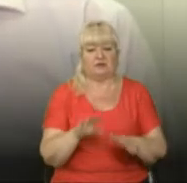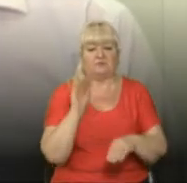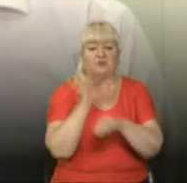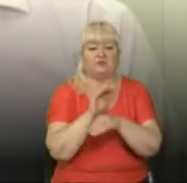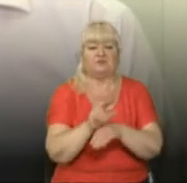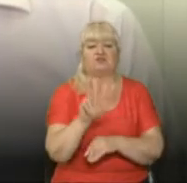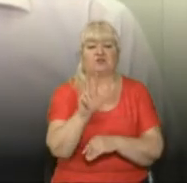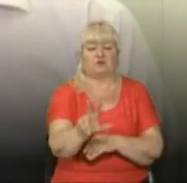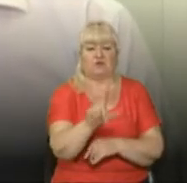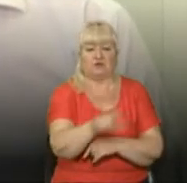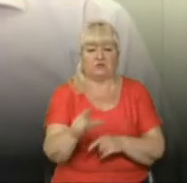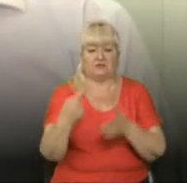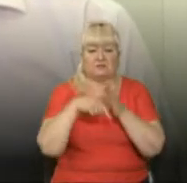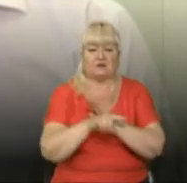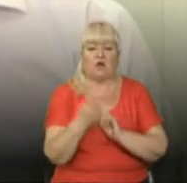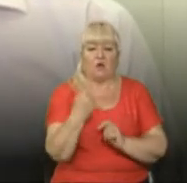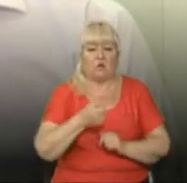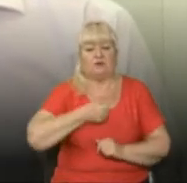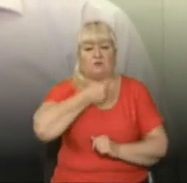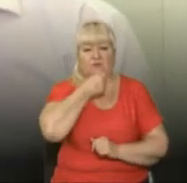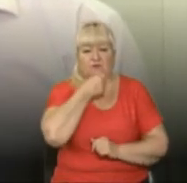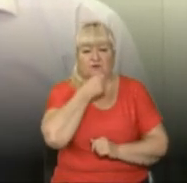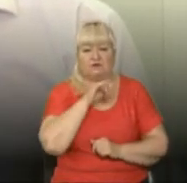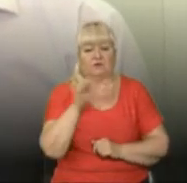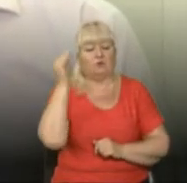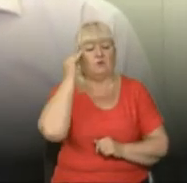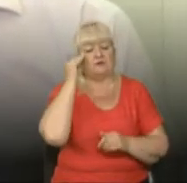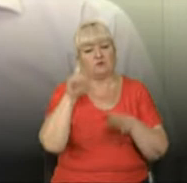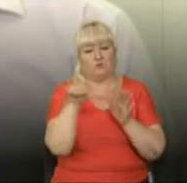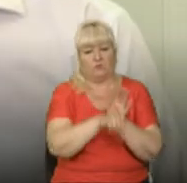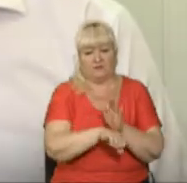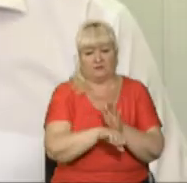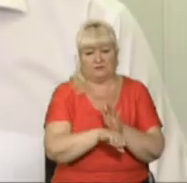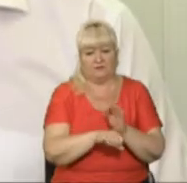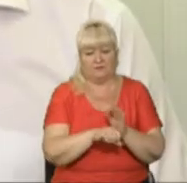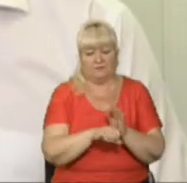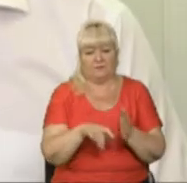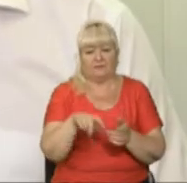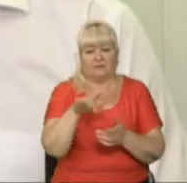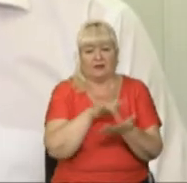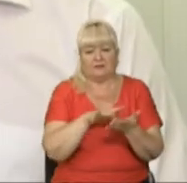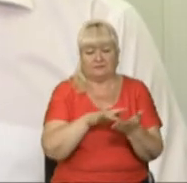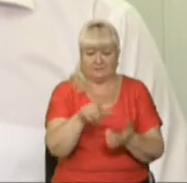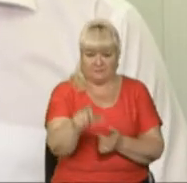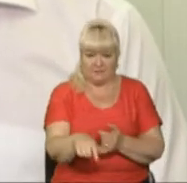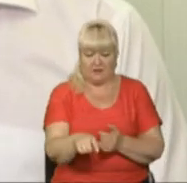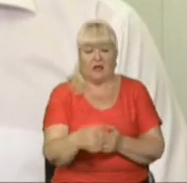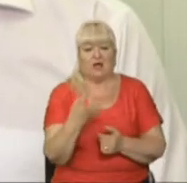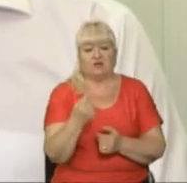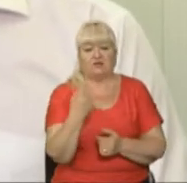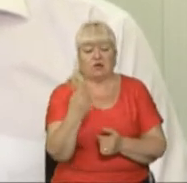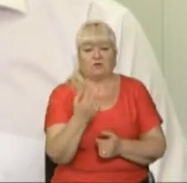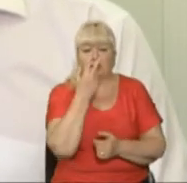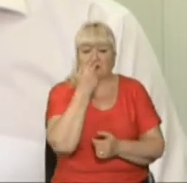троє осіб, серед яких один повнолітній у умисному вбивстві особи ромської національності. Ще один